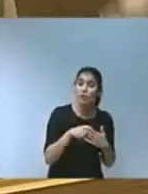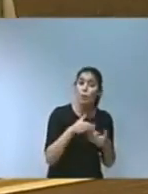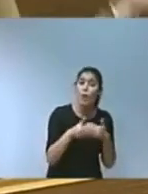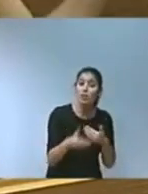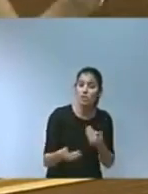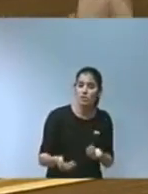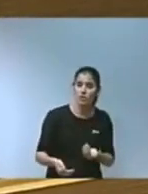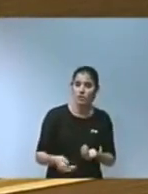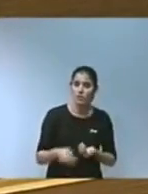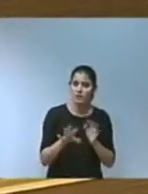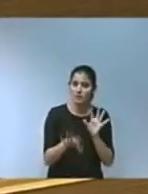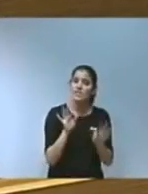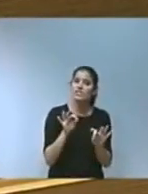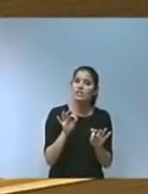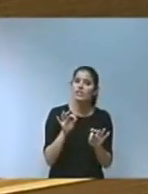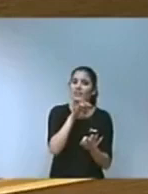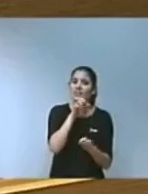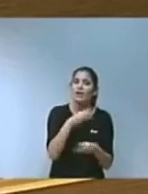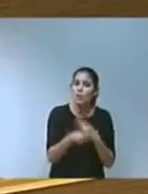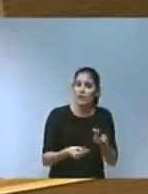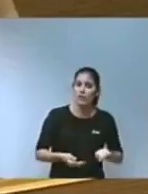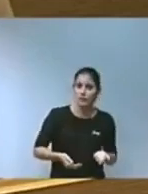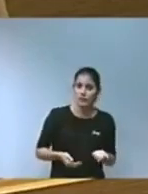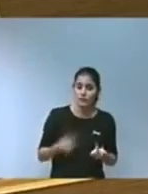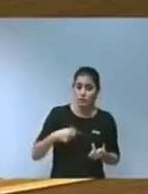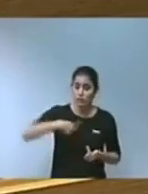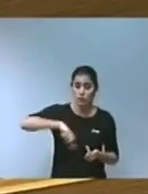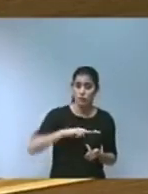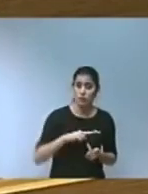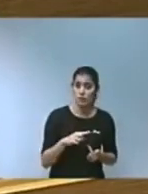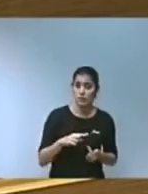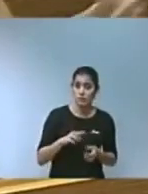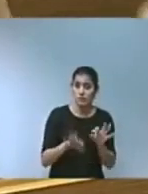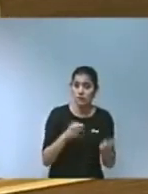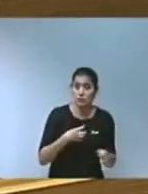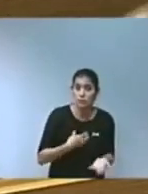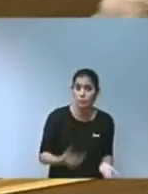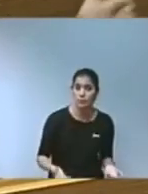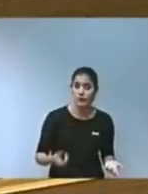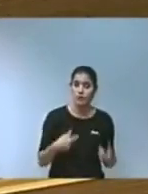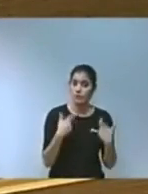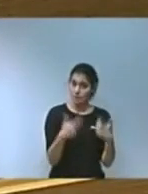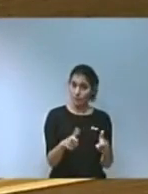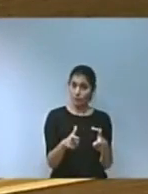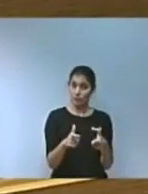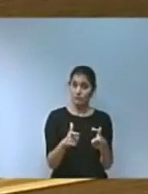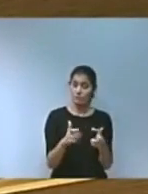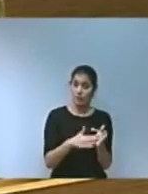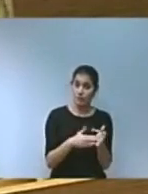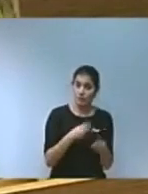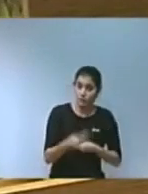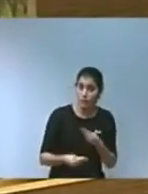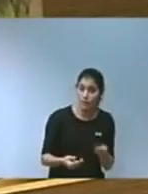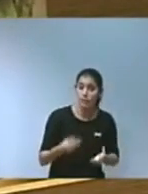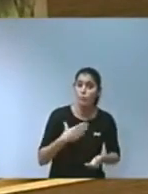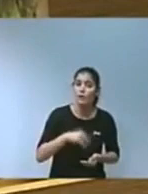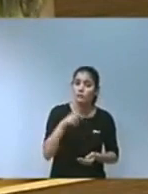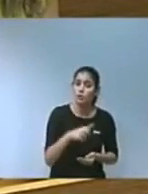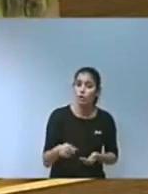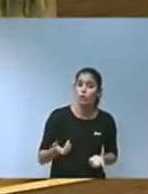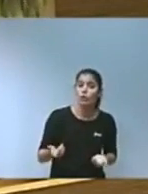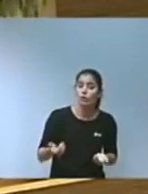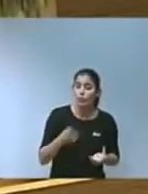decideix quan s'activen nosaltres no tenim res que dir el sector valencià no té res que dir i és que senyories per a